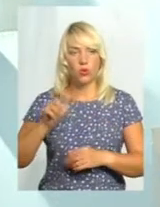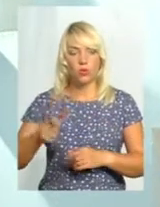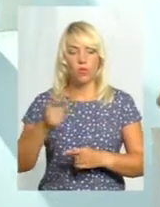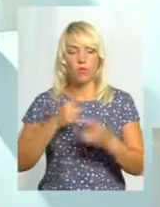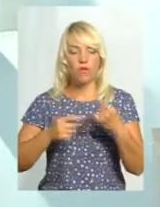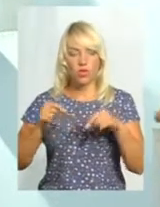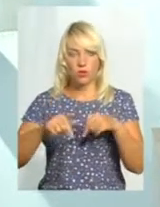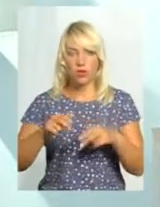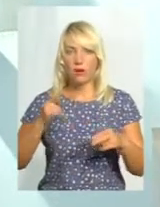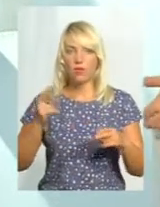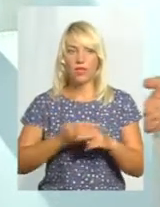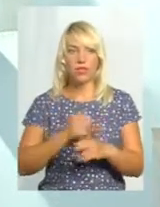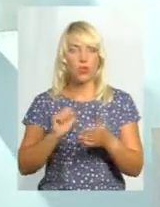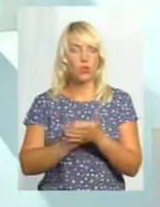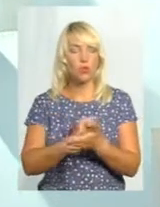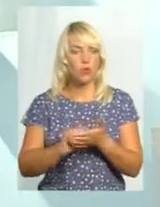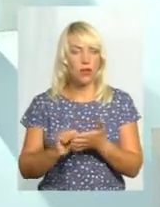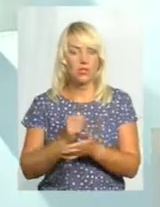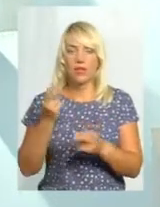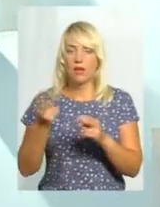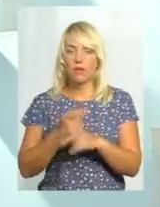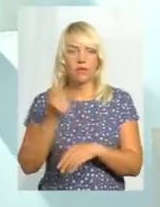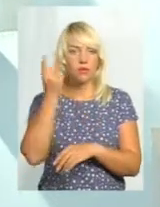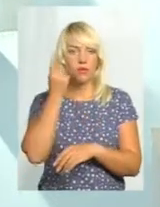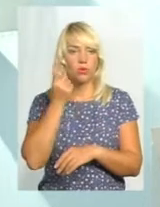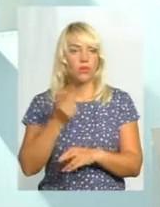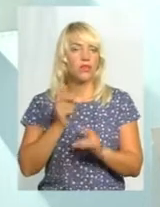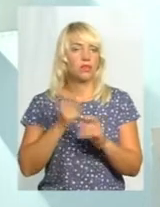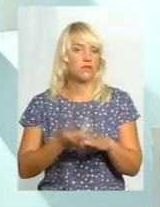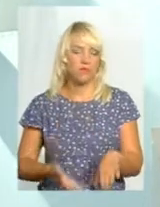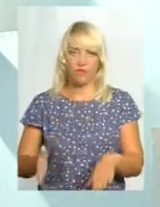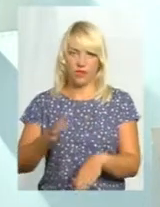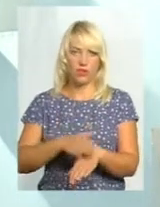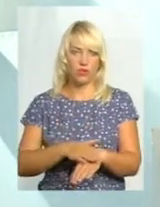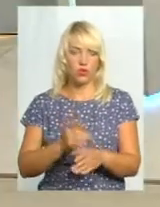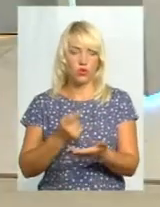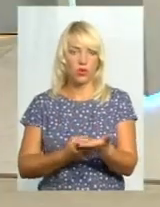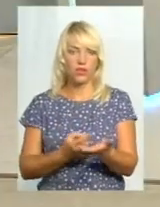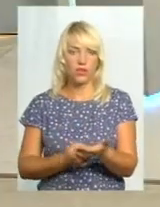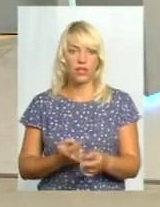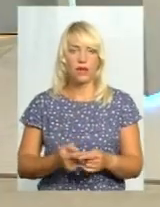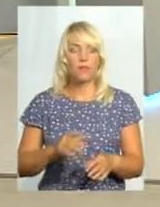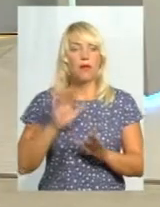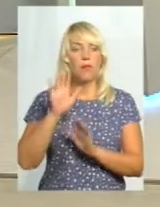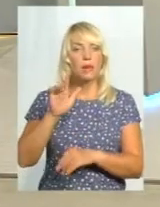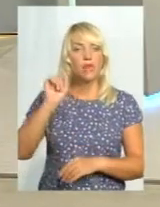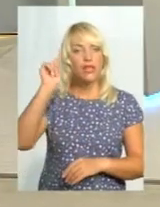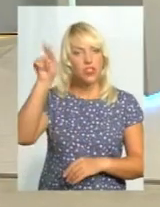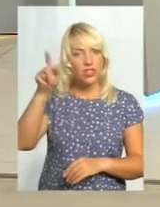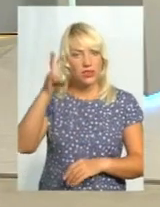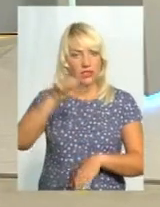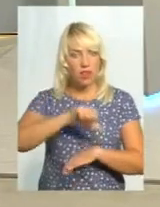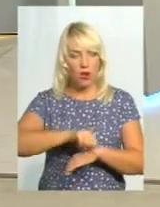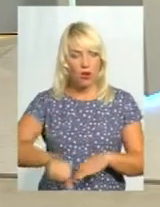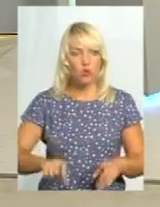документів і без гаджетів будь-яких, то це зробити достатньо важко. Перебуваючи там за кордоном, що можна зробити, аби